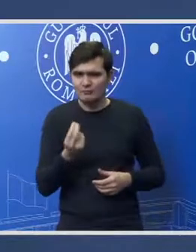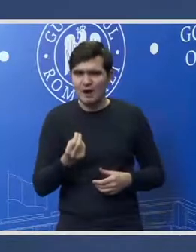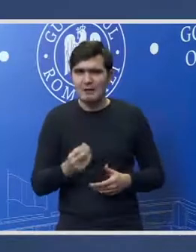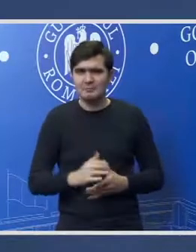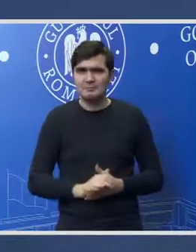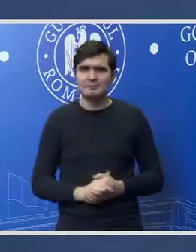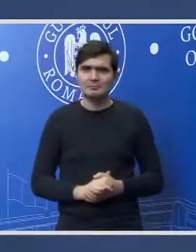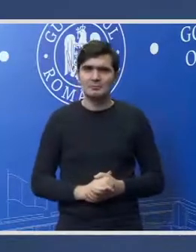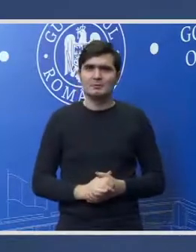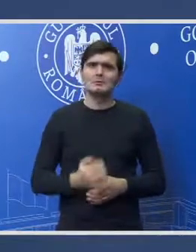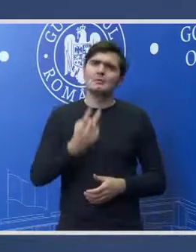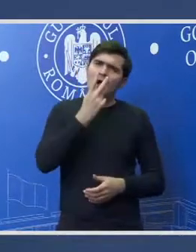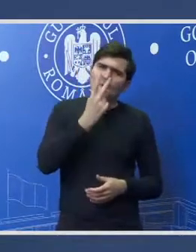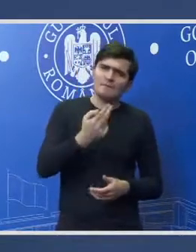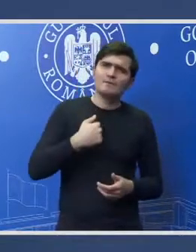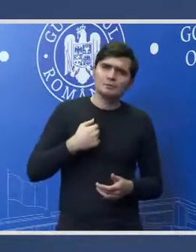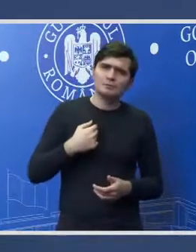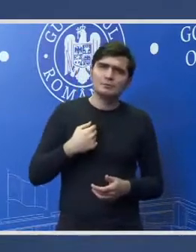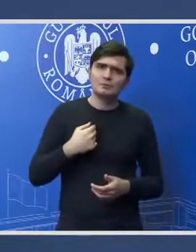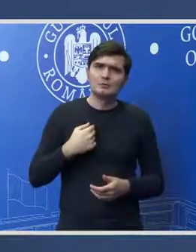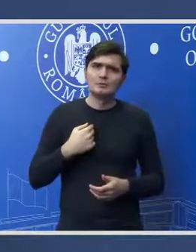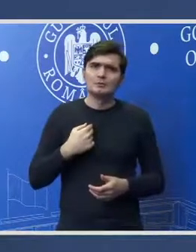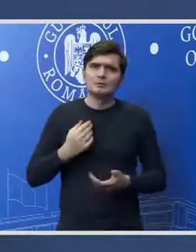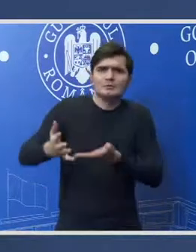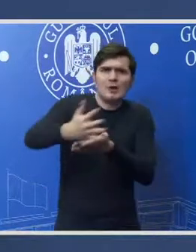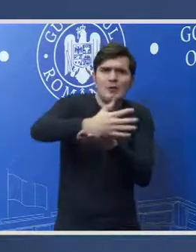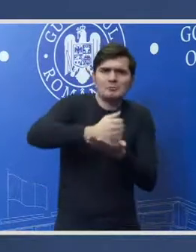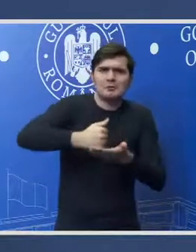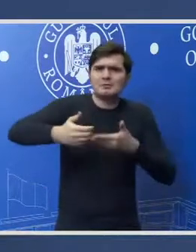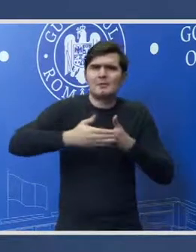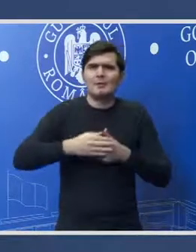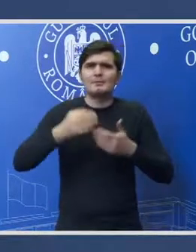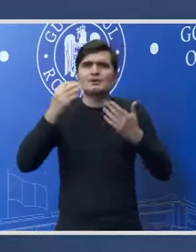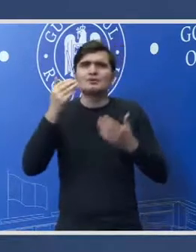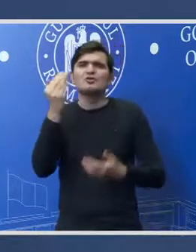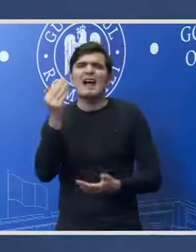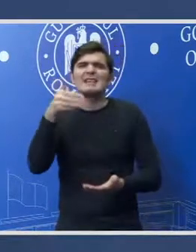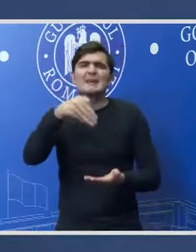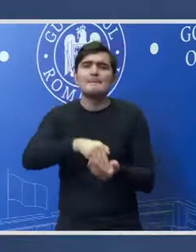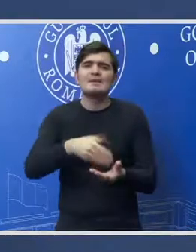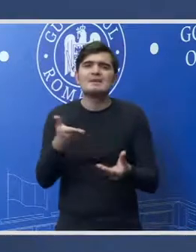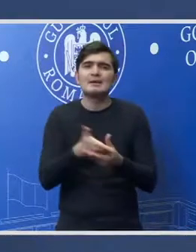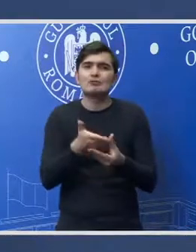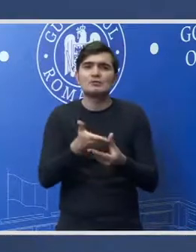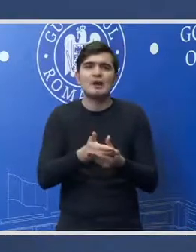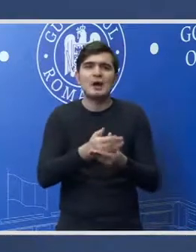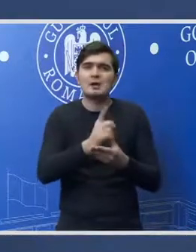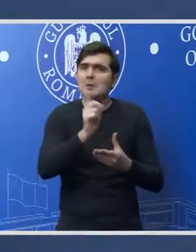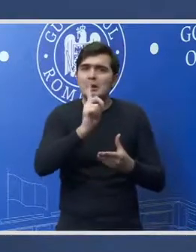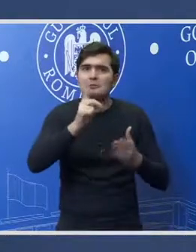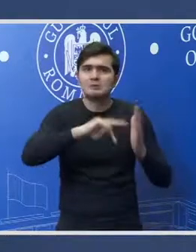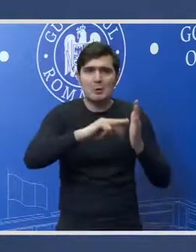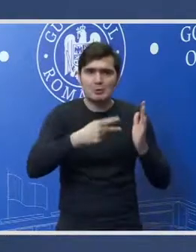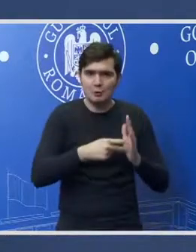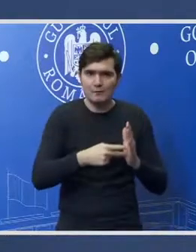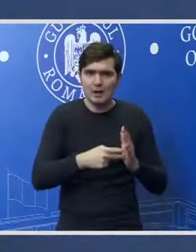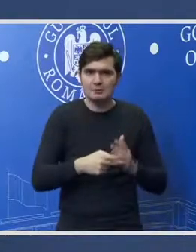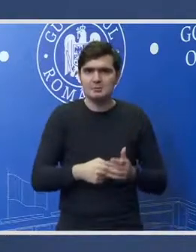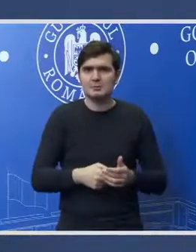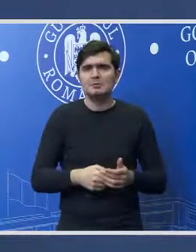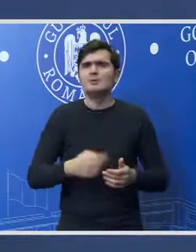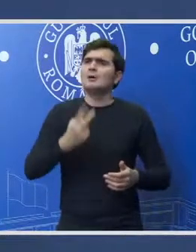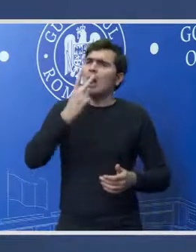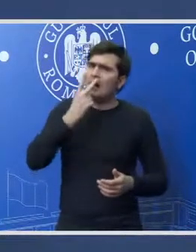am văzut că s-au adunat aproape 6.000 de dosare nesoluționate am văzut